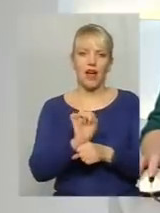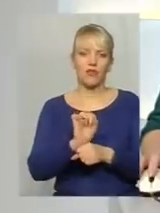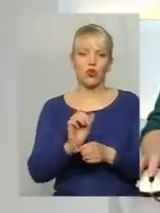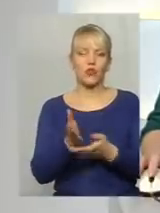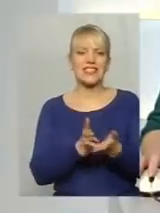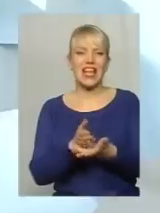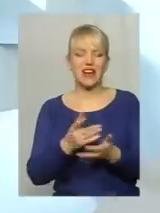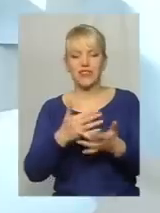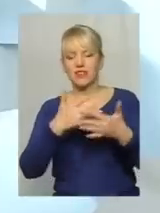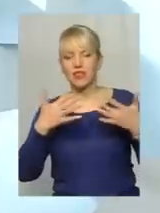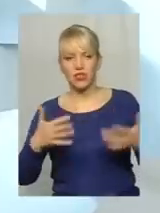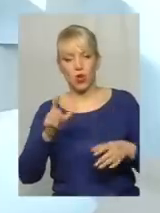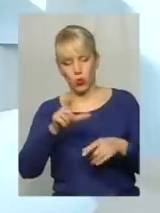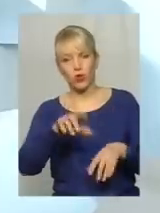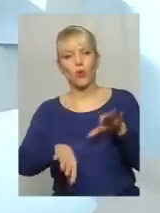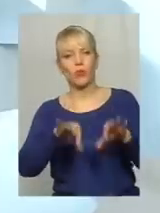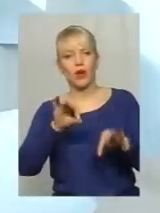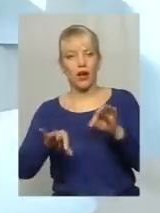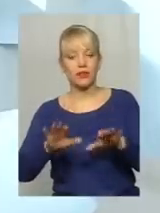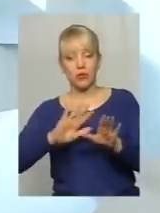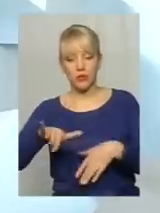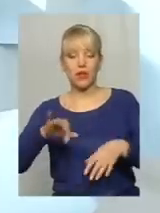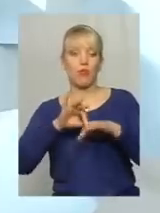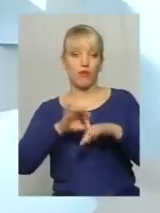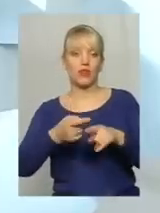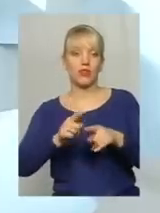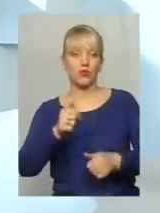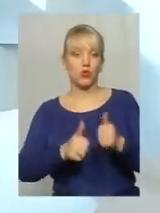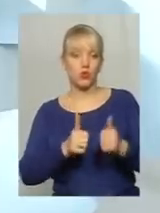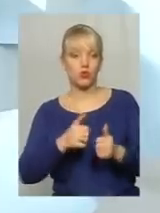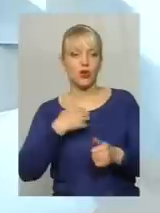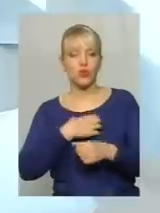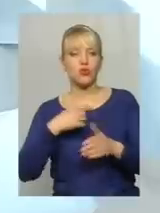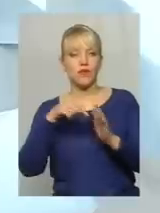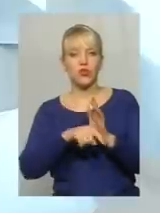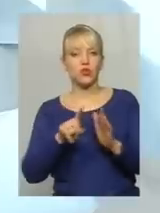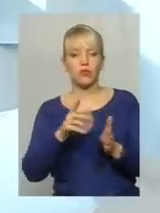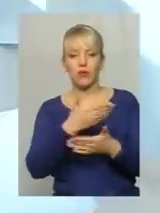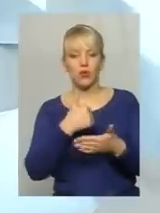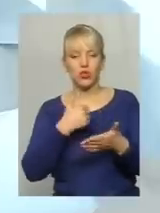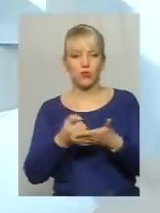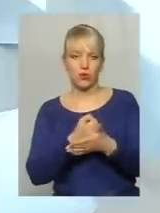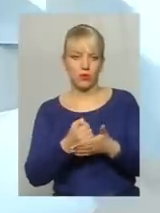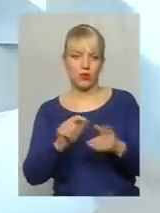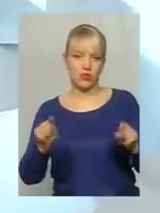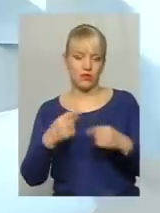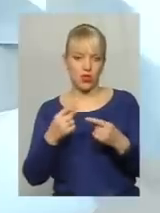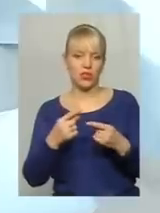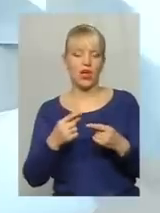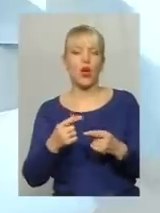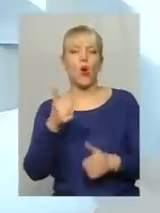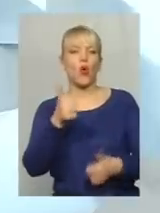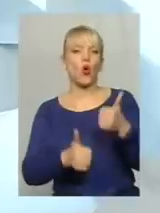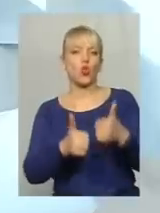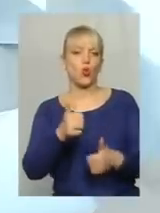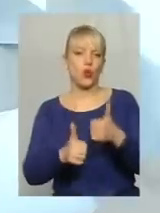можуть обирати. Після проведення цього конкурсу, основна суть того, що ми хочемо добитися, це створити конкурентне середовище. А в